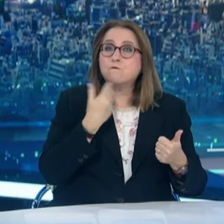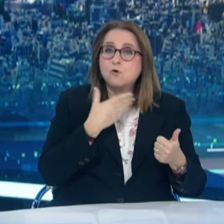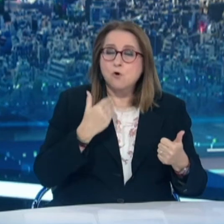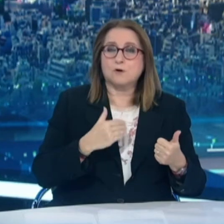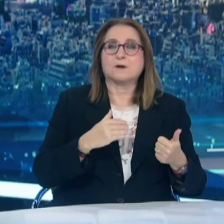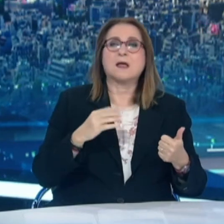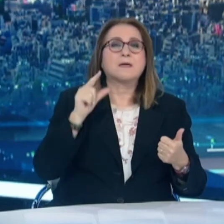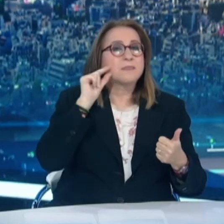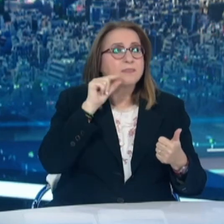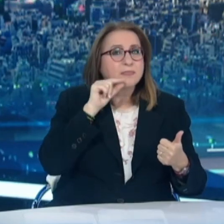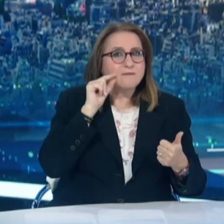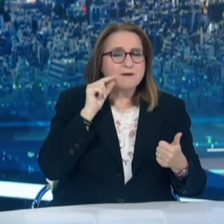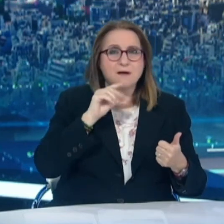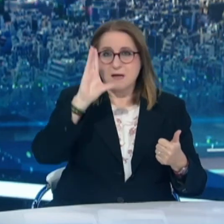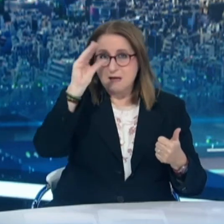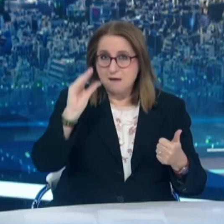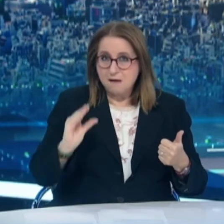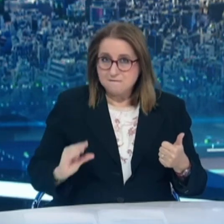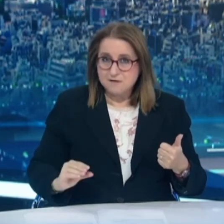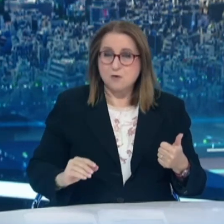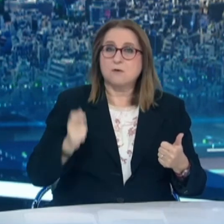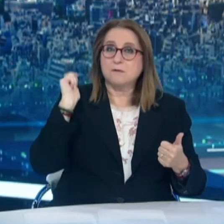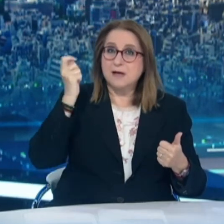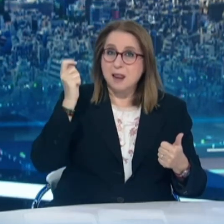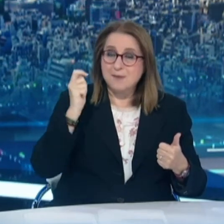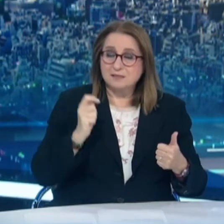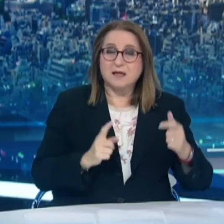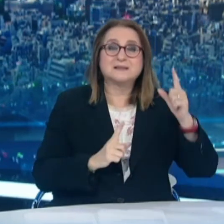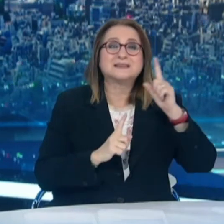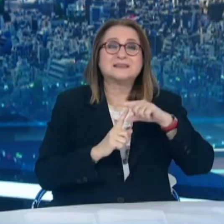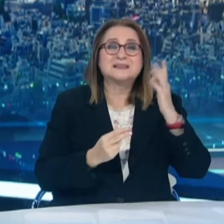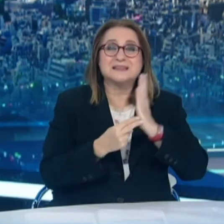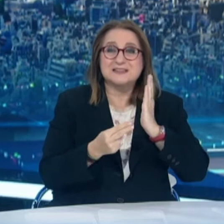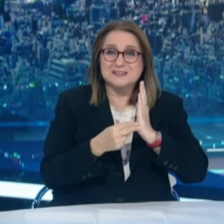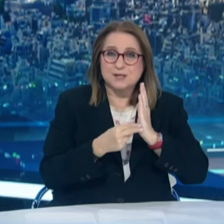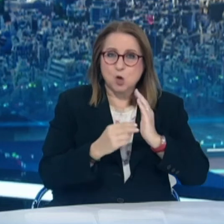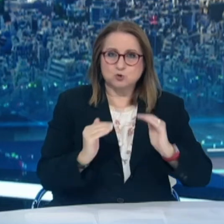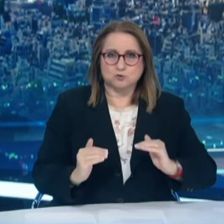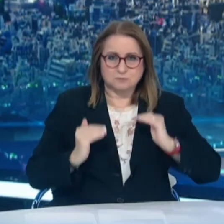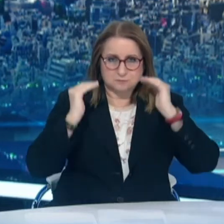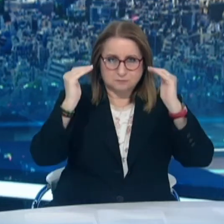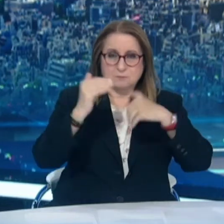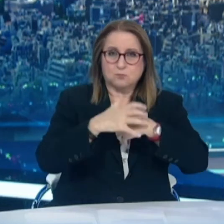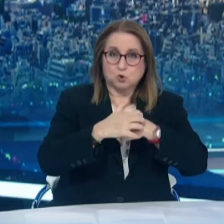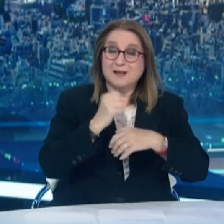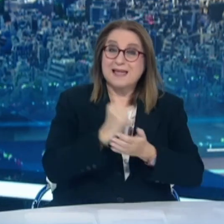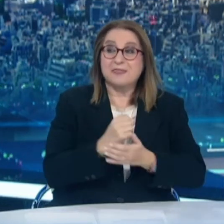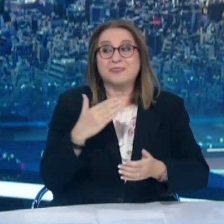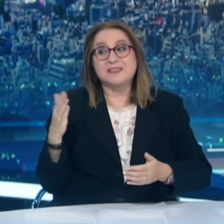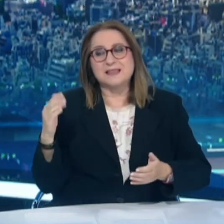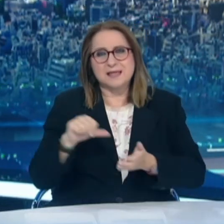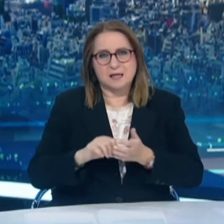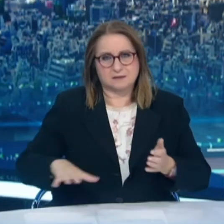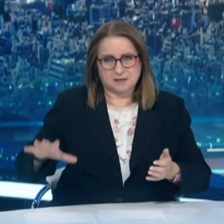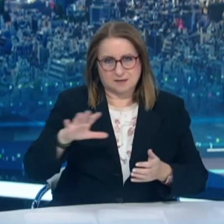Τίνου ανεβαίνουν επίπεδο και μεταφέρονται στο Πορτοκαλί, στο επίπεδο 3. Οι Δήμοι Σπετσών, Παξών και